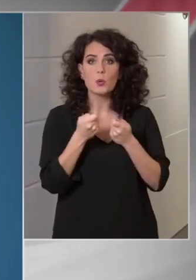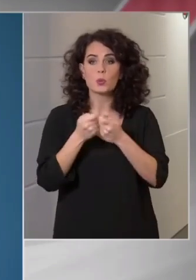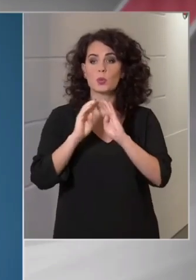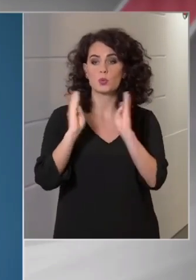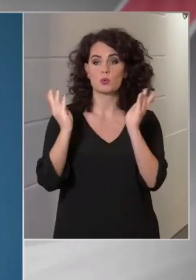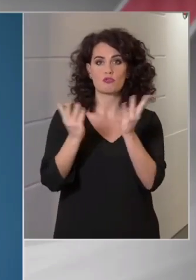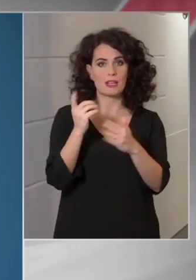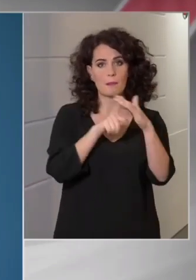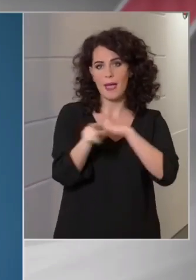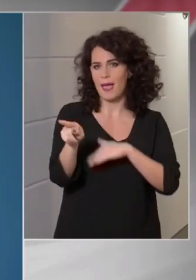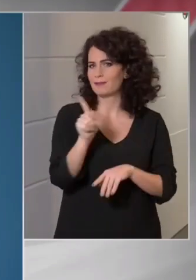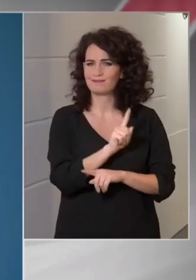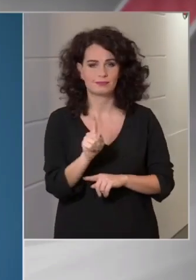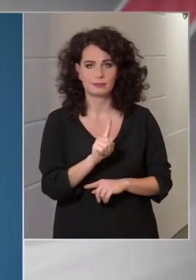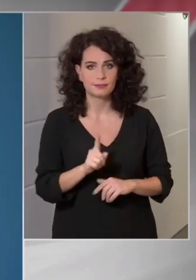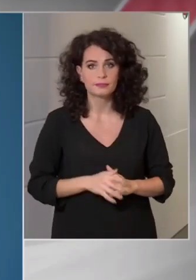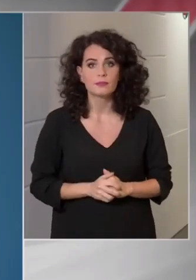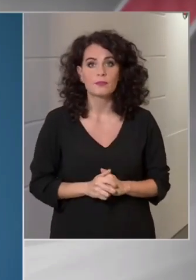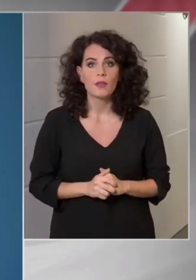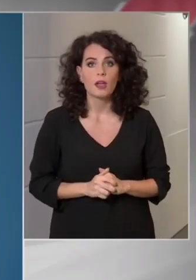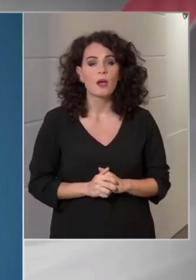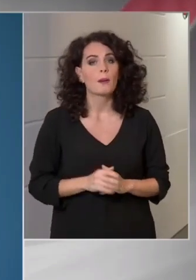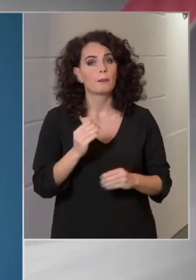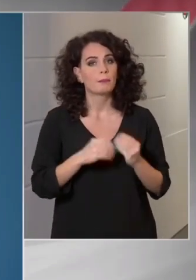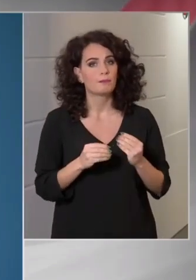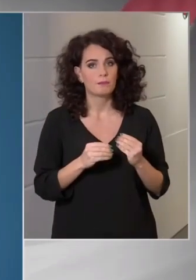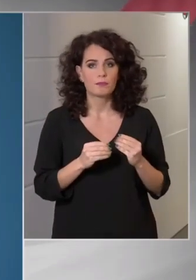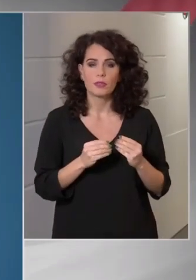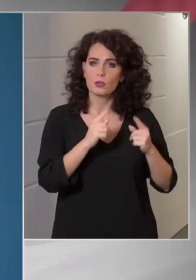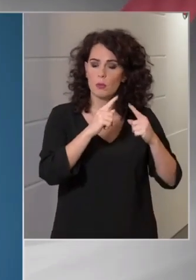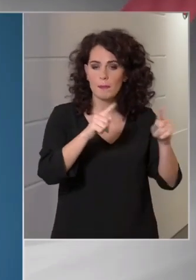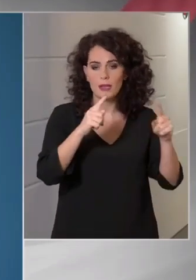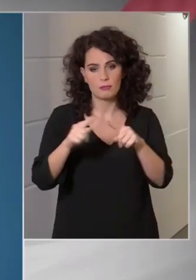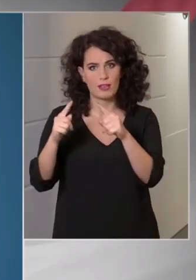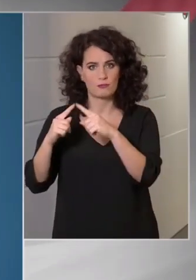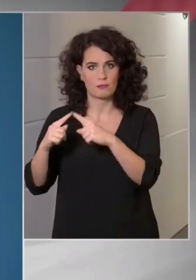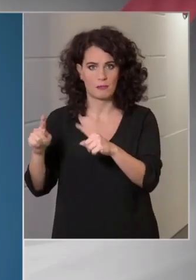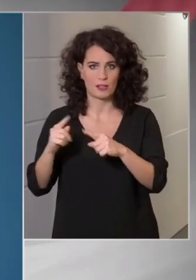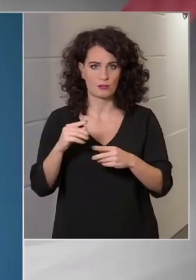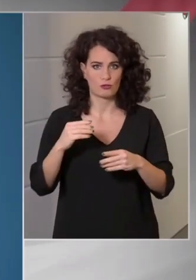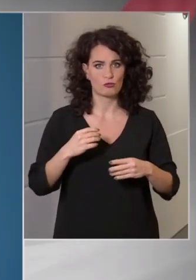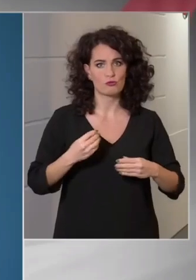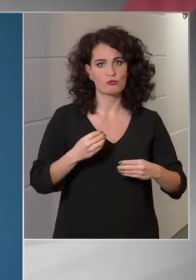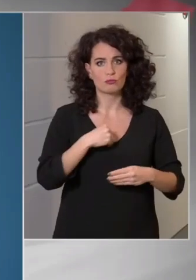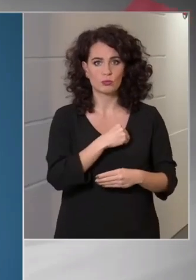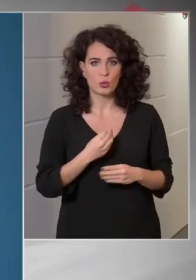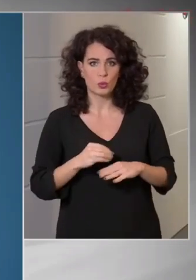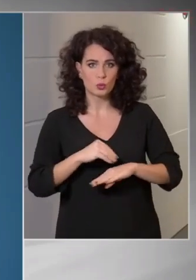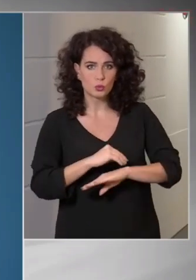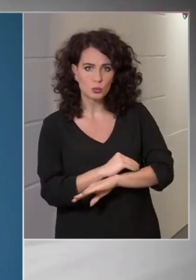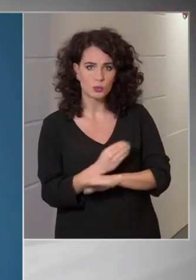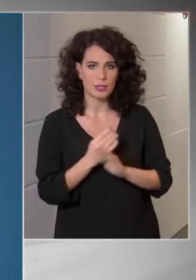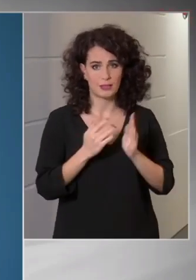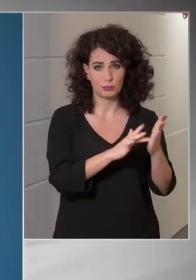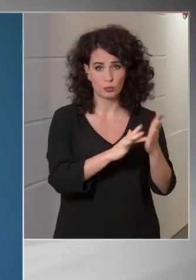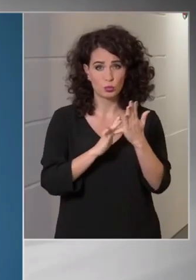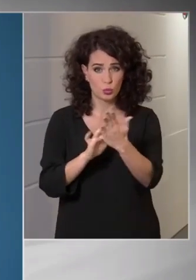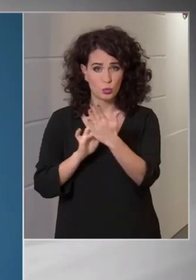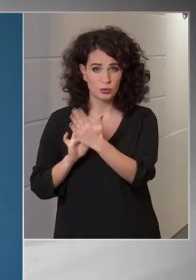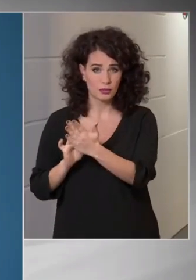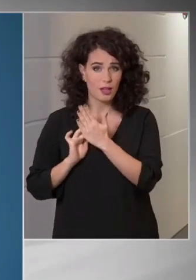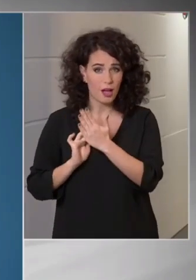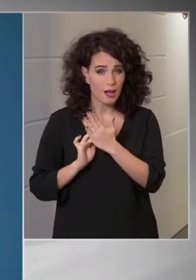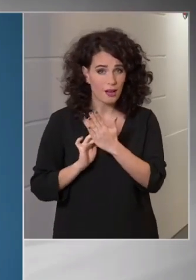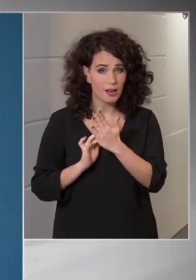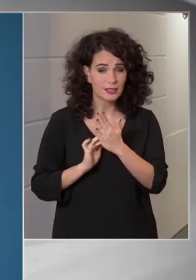klinikailag rendkívül különbözően alakul ki a koronavírusos megbetegedés, ezt most már látjuk a